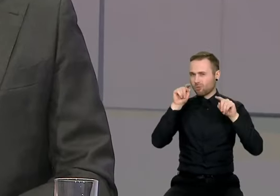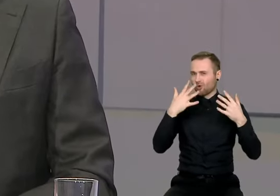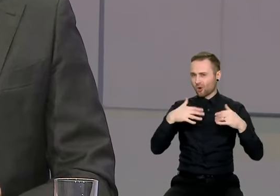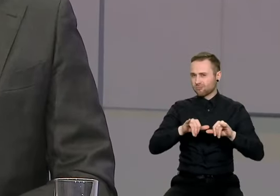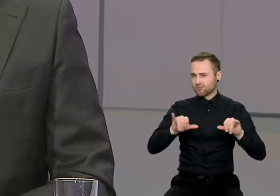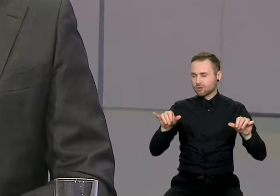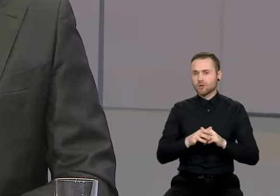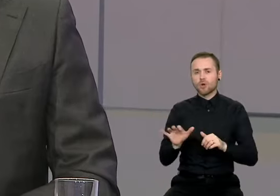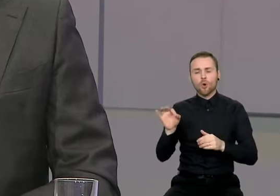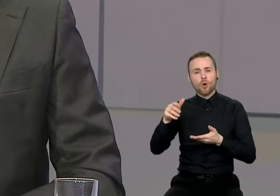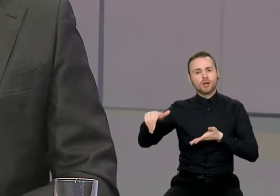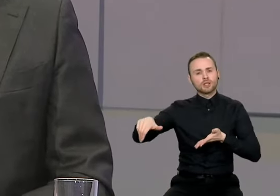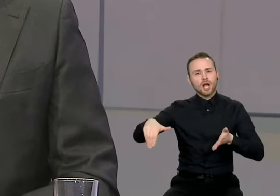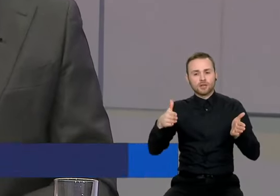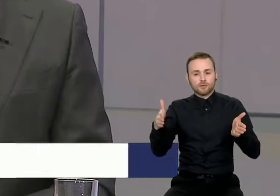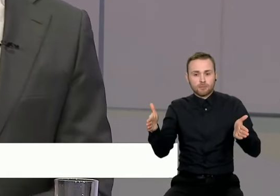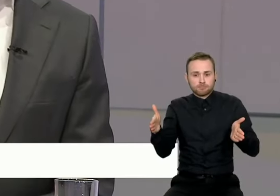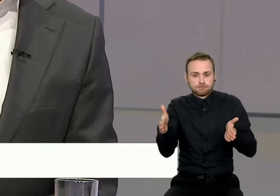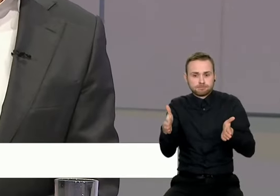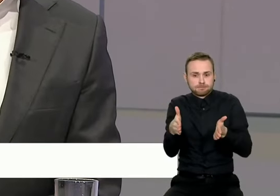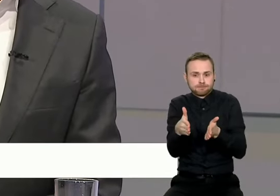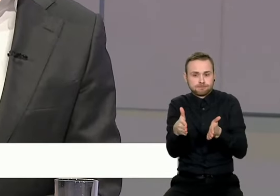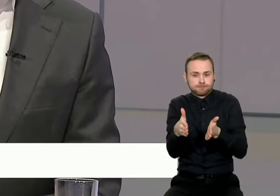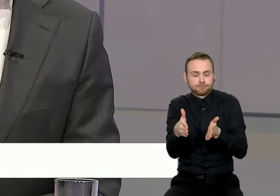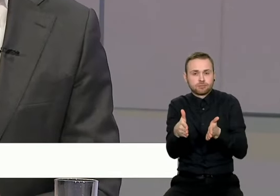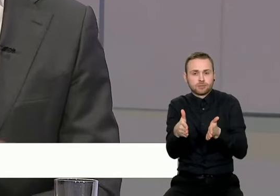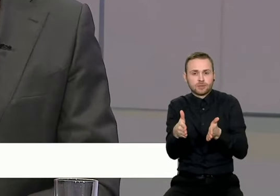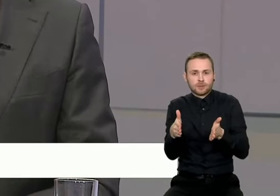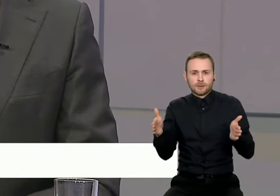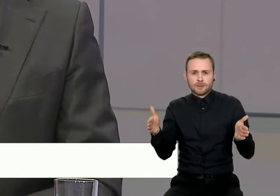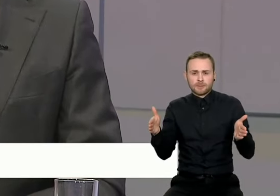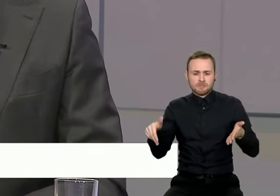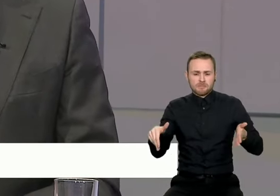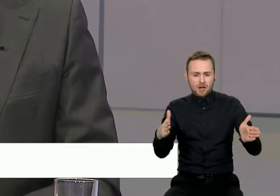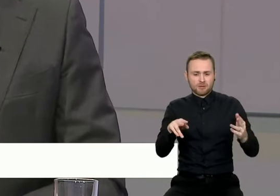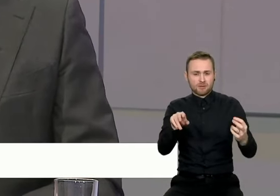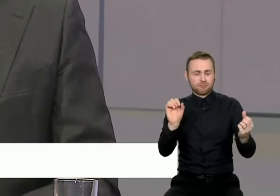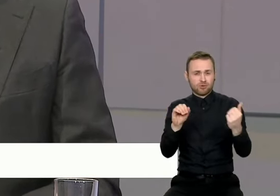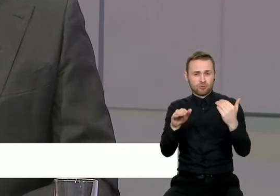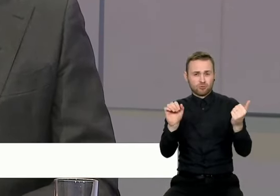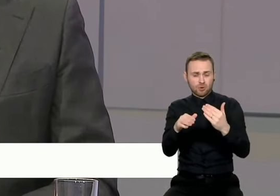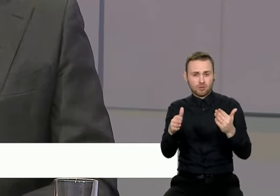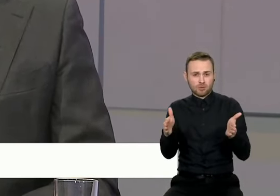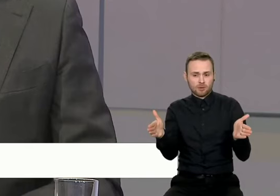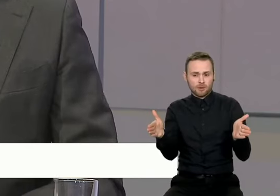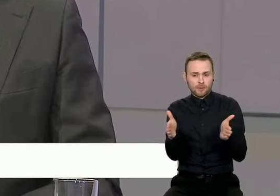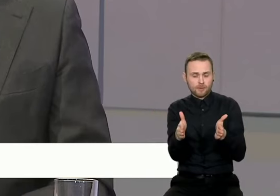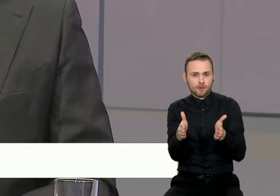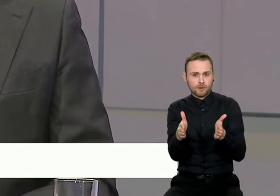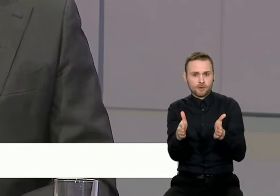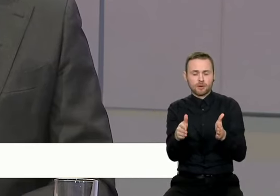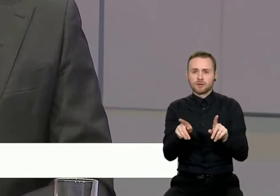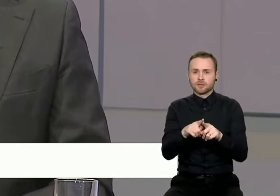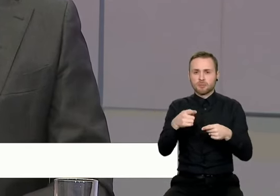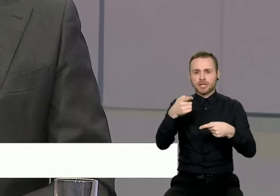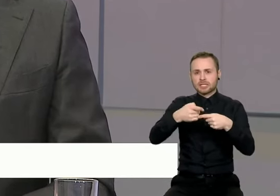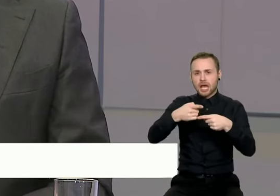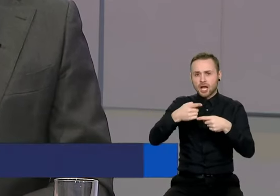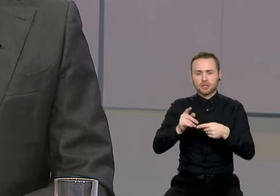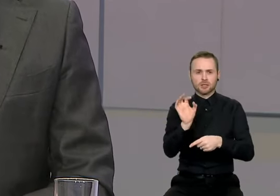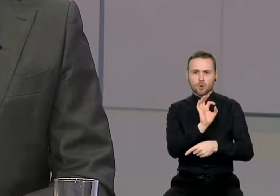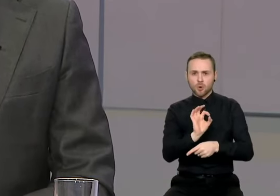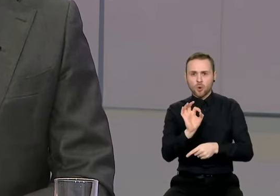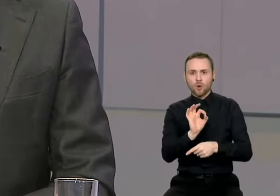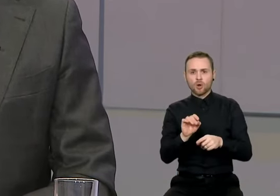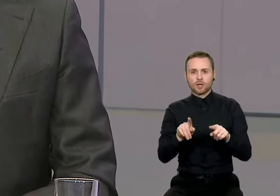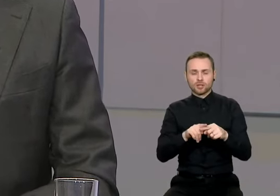gatvių pralaidumas, tačiau ne tik siaurinimo prasme. Kėlių rygių sankryžos ir dedikuotų